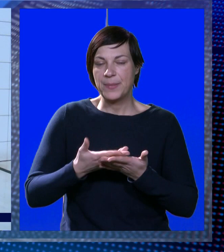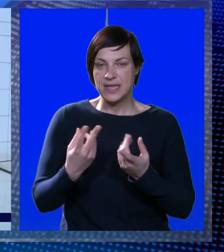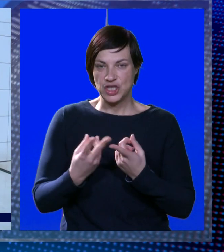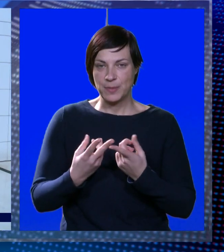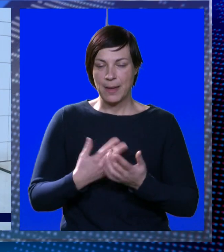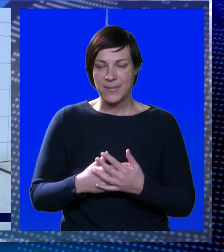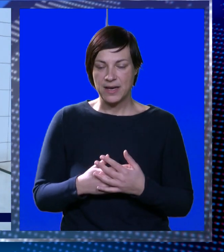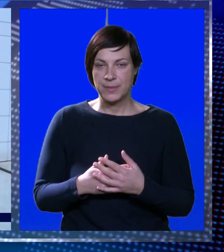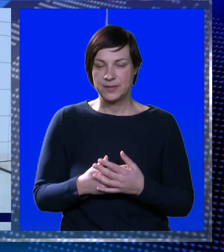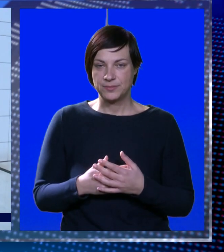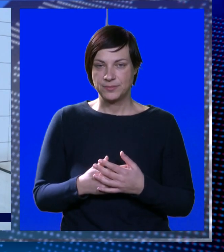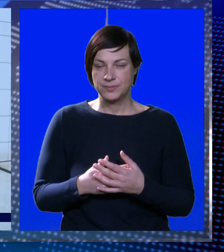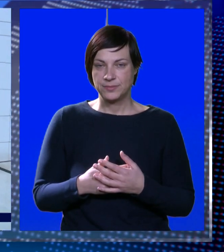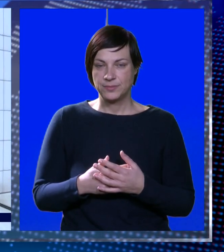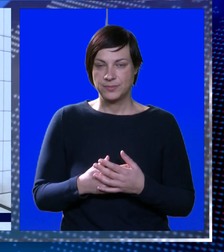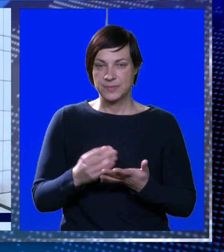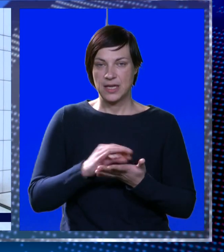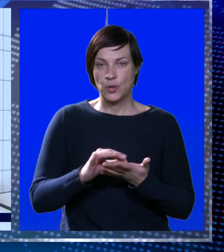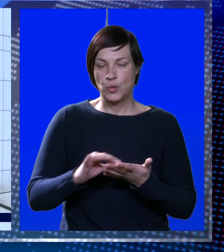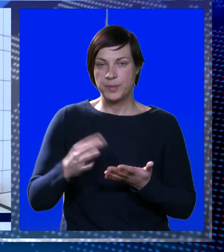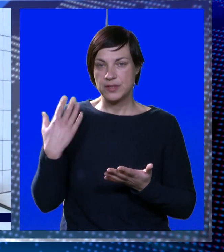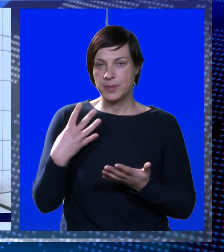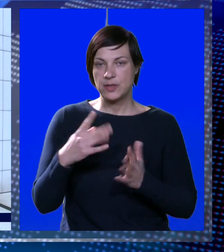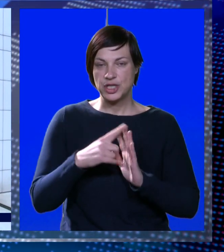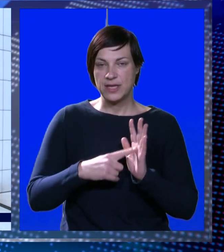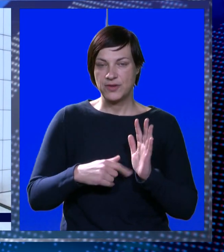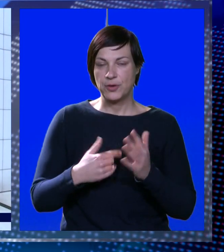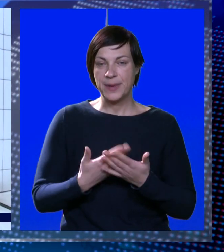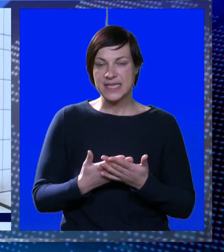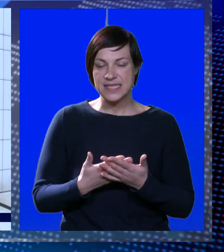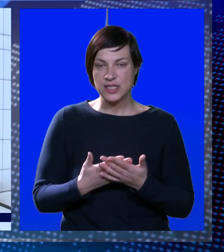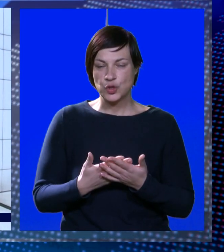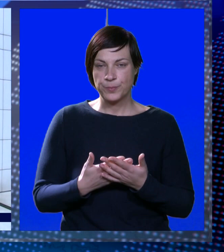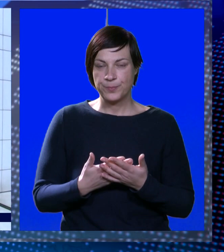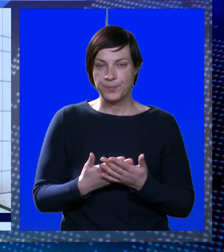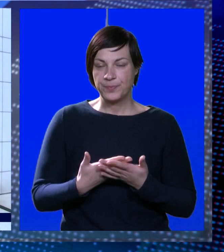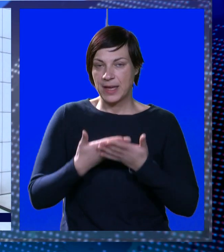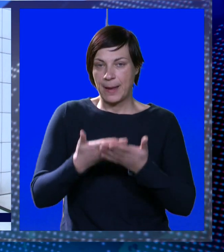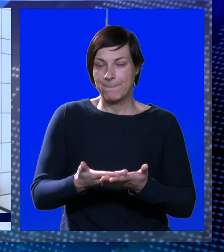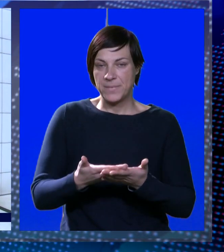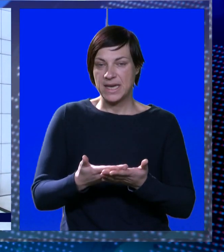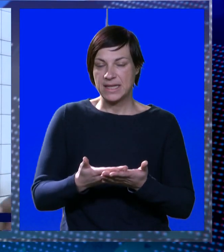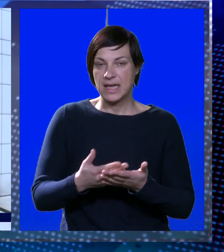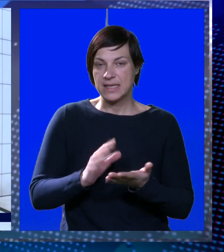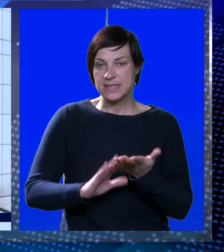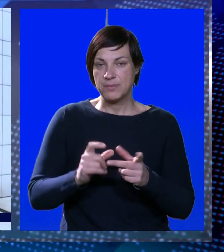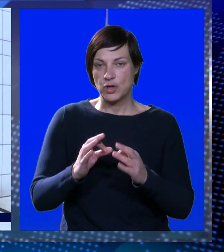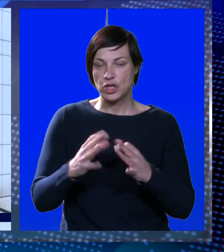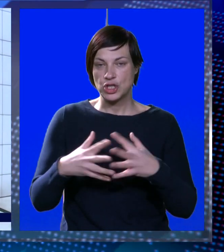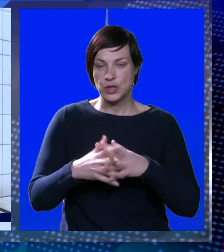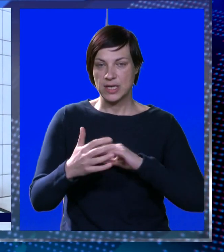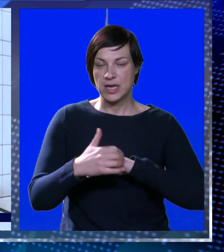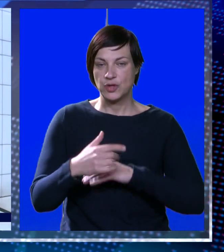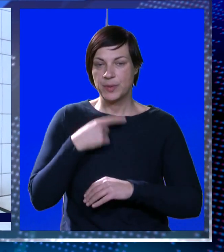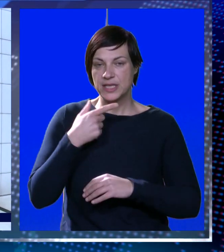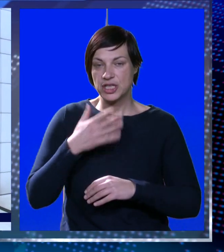i pred našim kamerama. Upisi su bili u četvrtom mjesecu prošle godine. Predala sam i za mokošicu i za grad